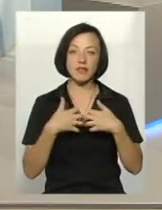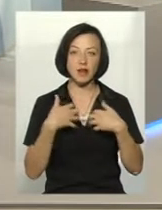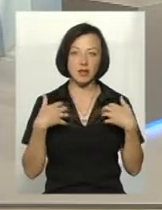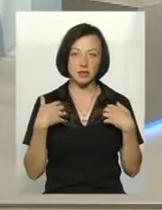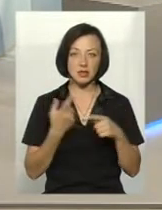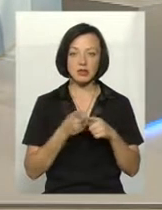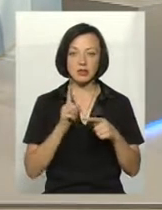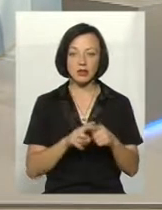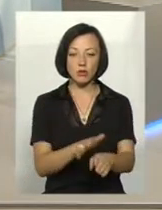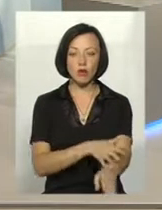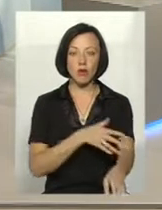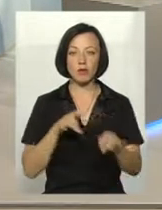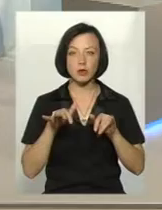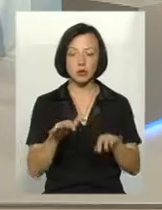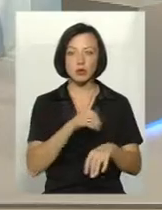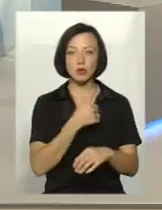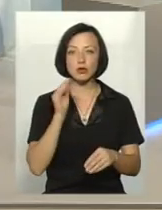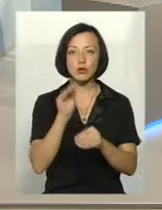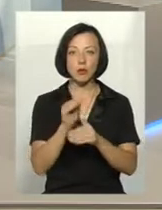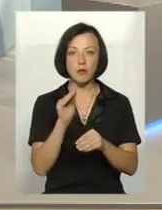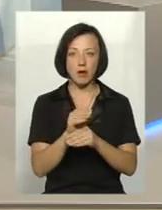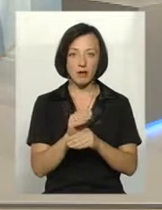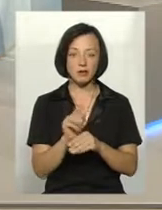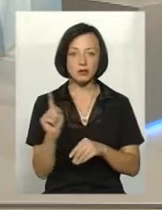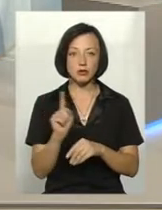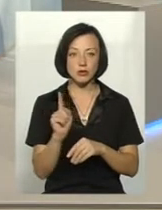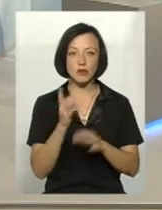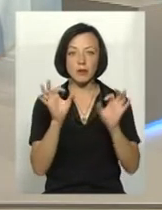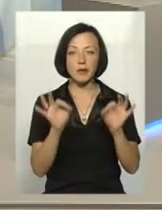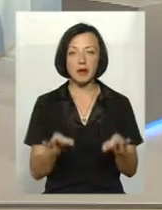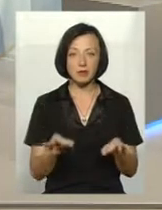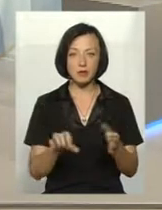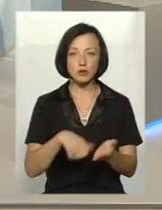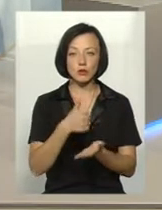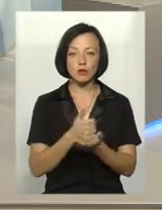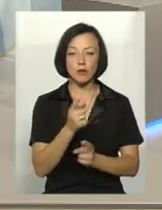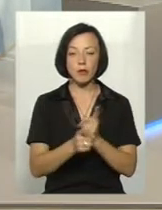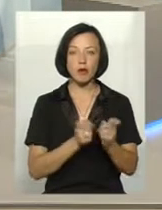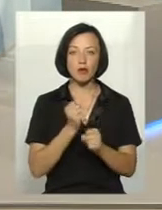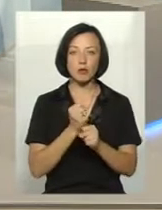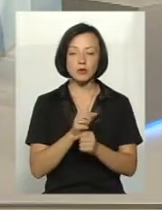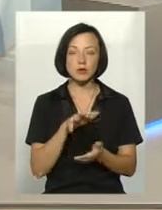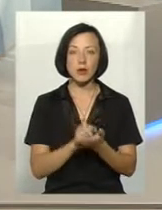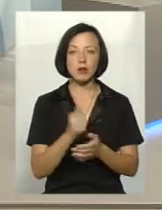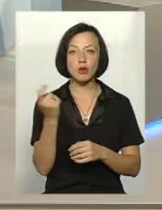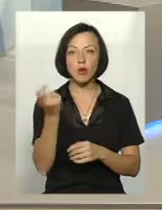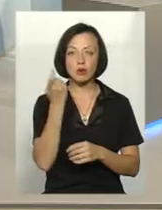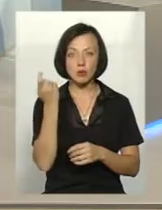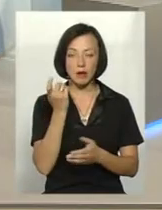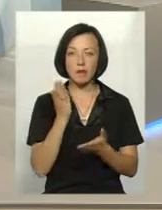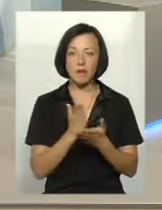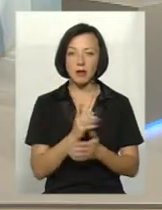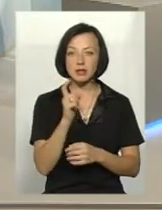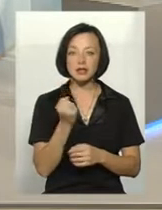досить довгий процес. Я хочу додавити, наприклад, ви праві, що в основному переробку займаються ті господарства, які мають за що